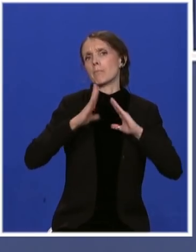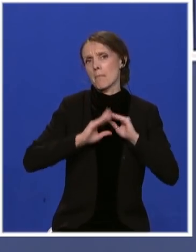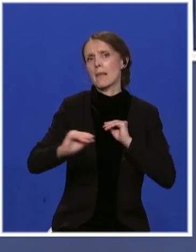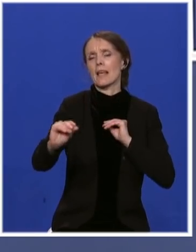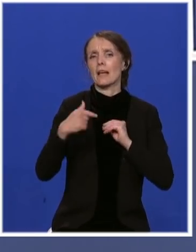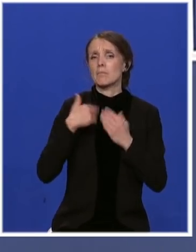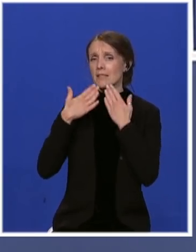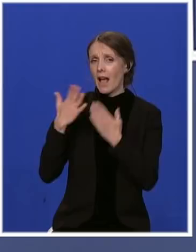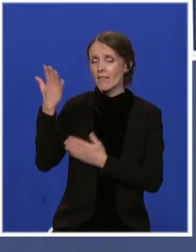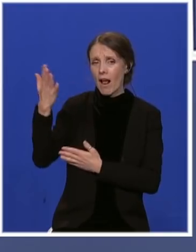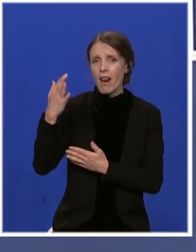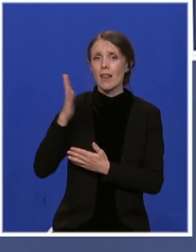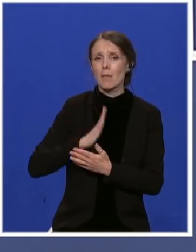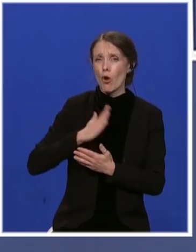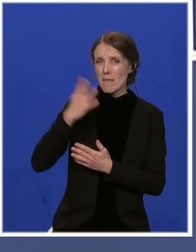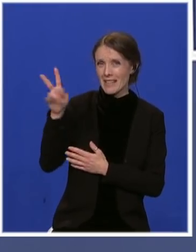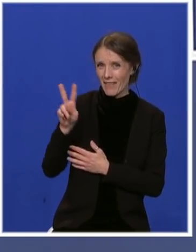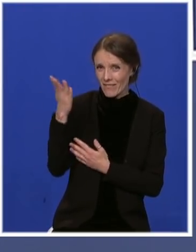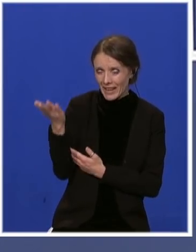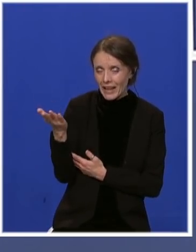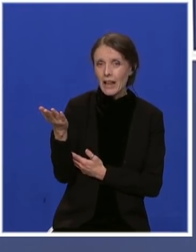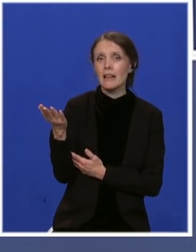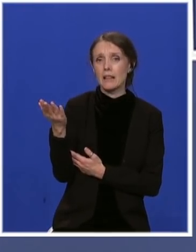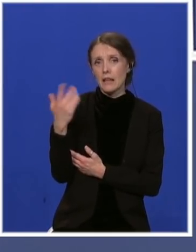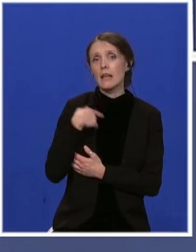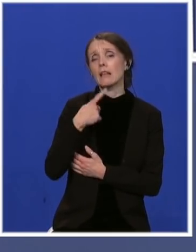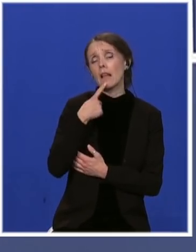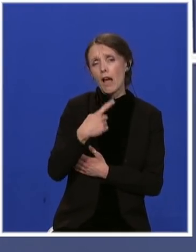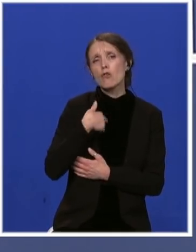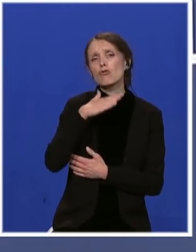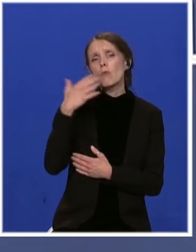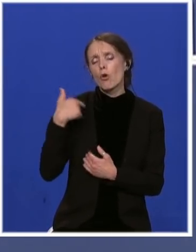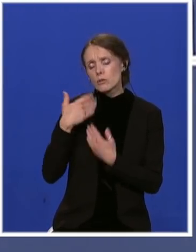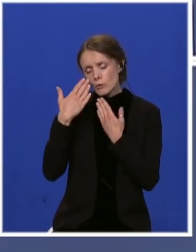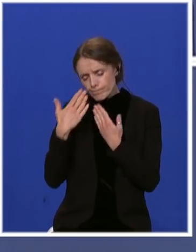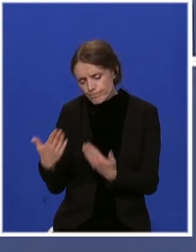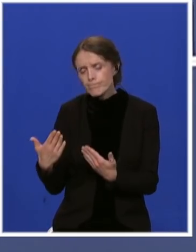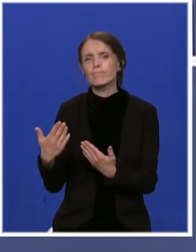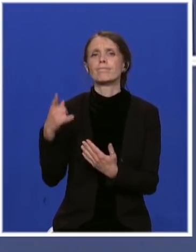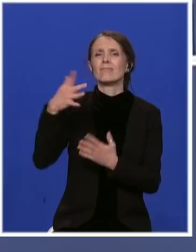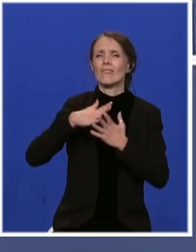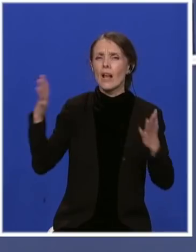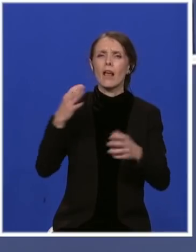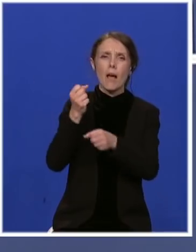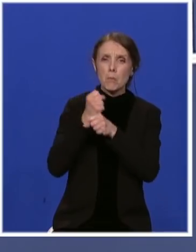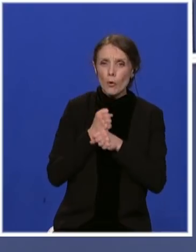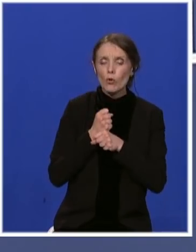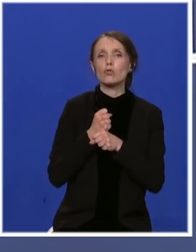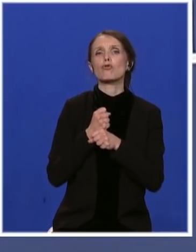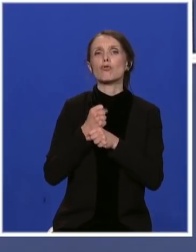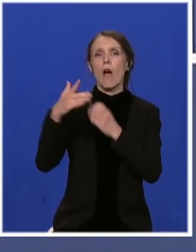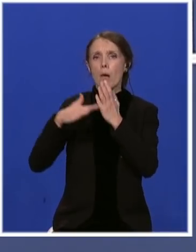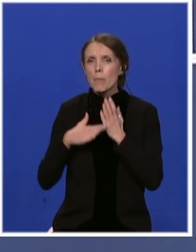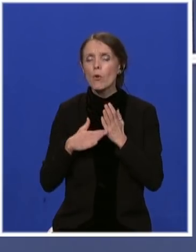smo izuzetno blagodarni na vašoj ogromnoj podršci, na vašoj ogromnoj